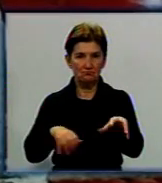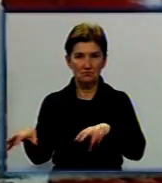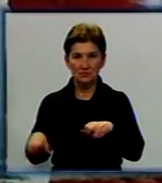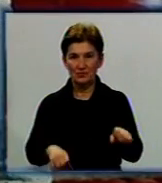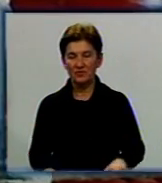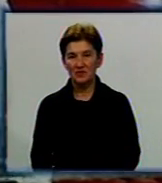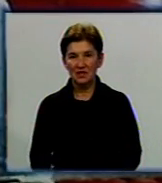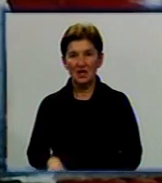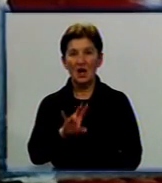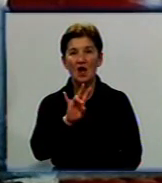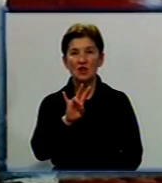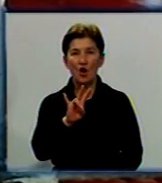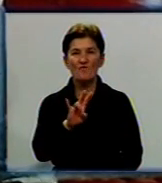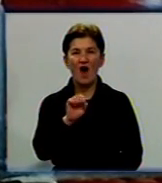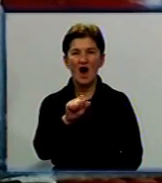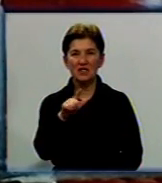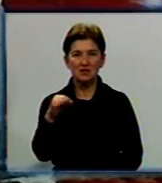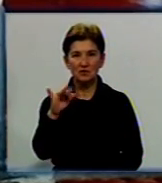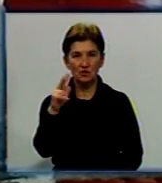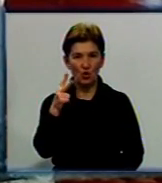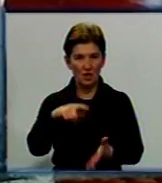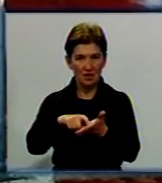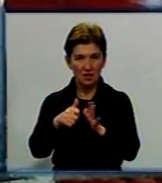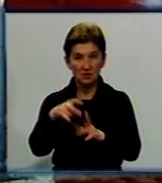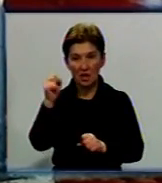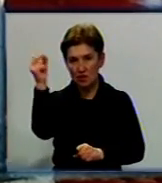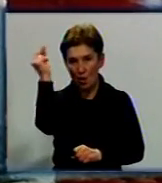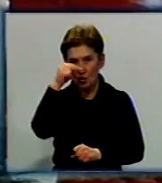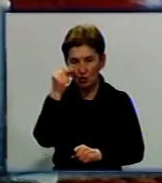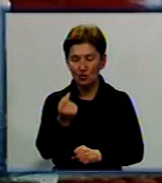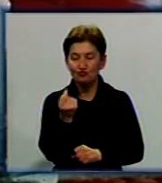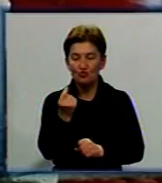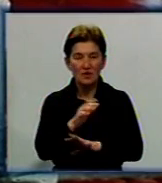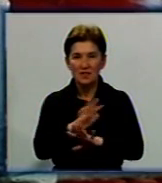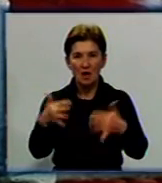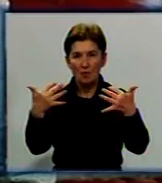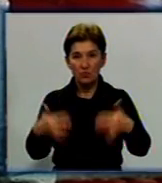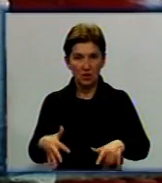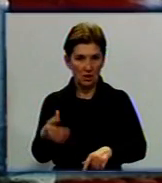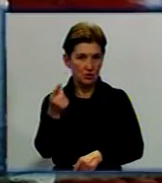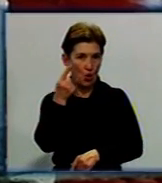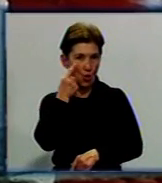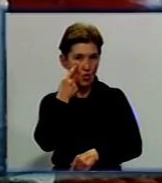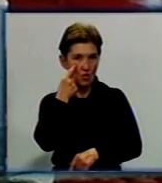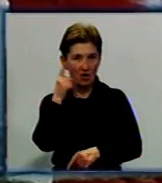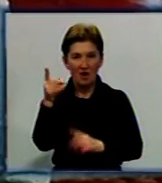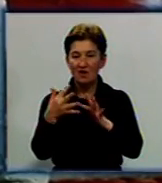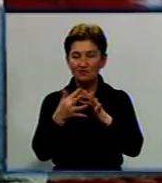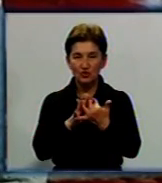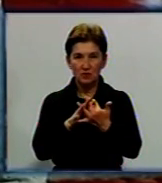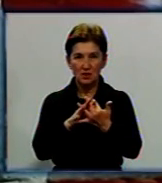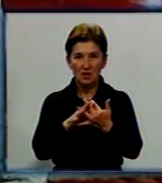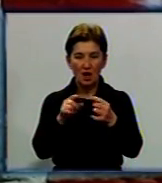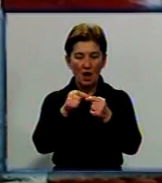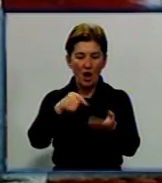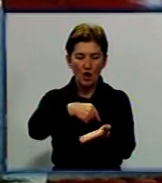В Новоорхангельському районі третьокласник прямо на уроці ледь не втратив око. Інцидент стався в школі села Синюха. Вчителька кинула ручку